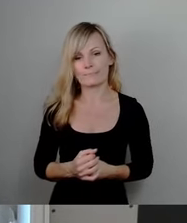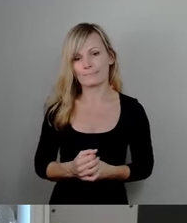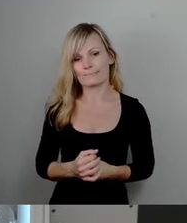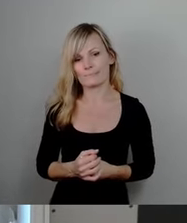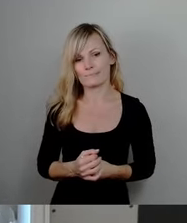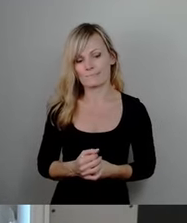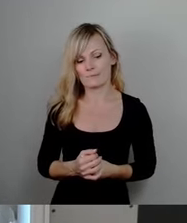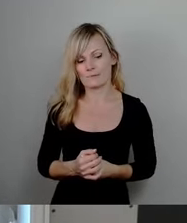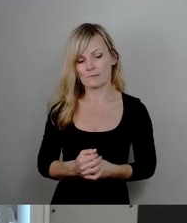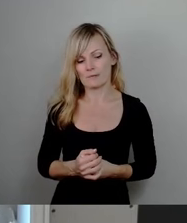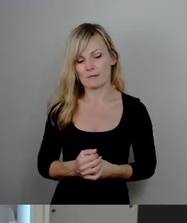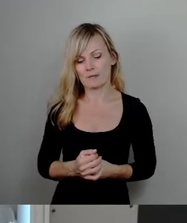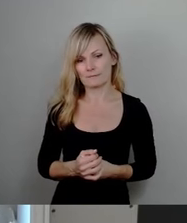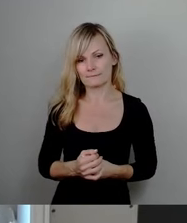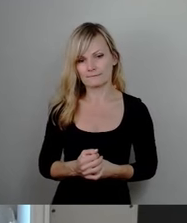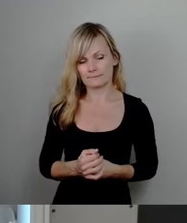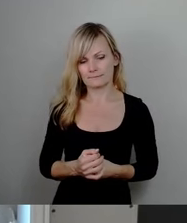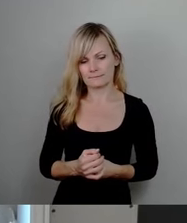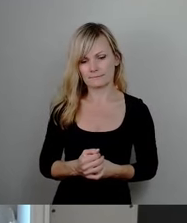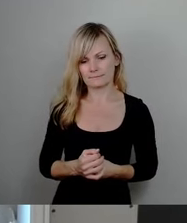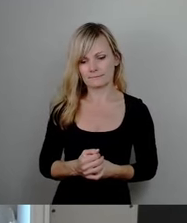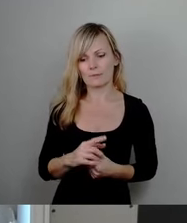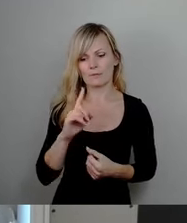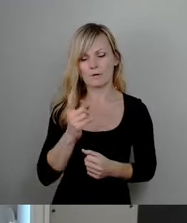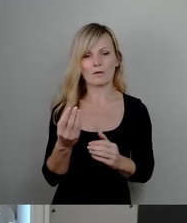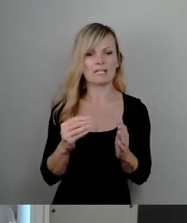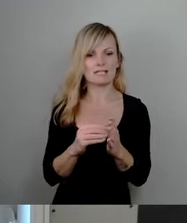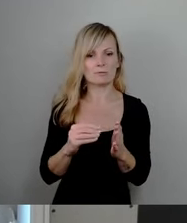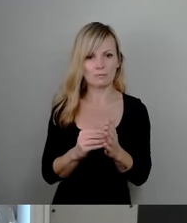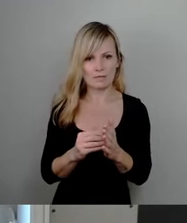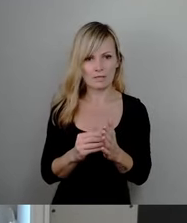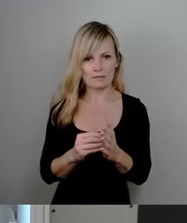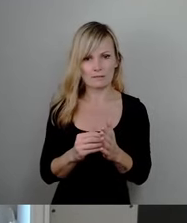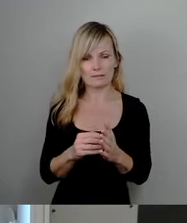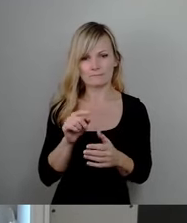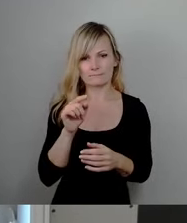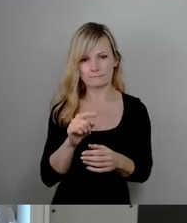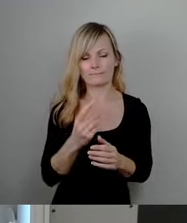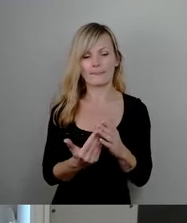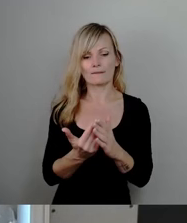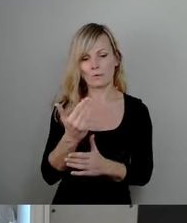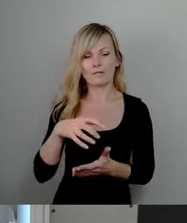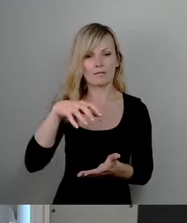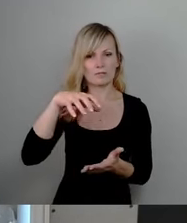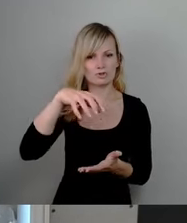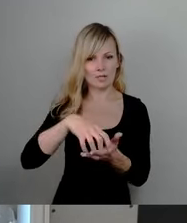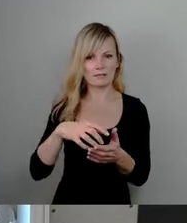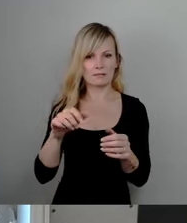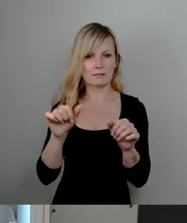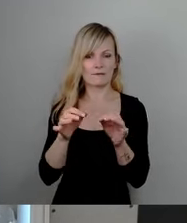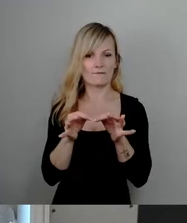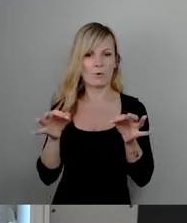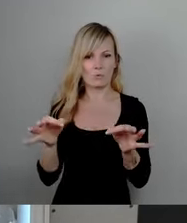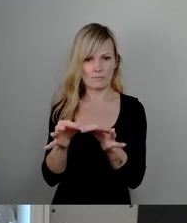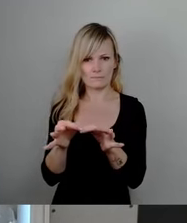Das, was wir dann zusätzlich noch haben, ist in dem Carré zwischen unserem neuen Stadtforum und dem